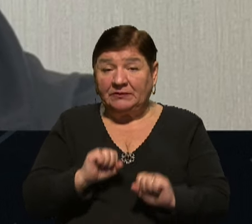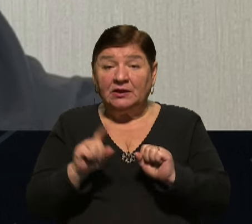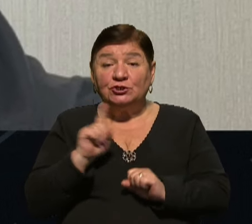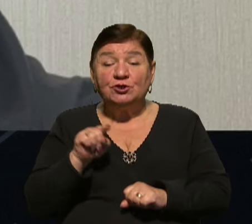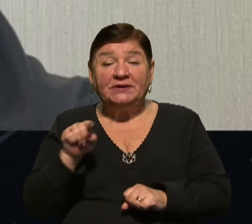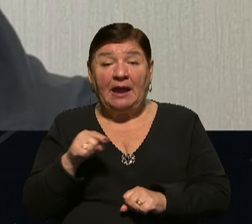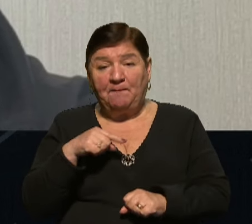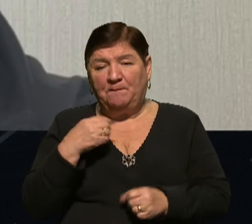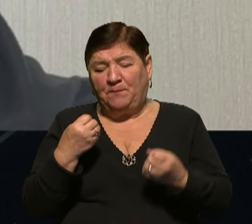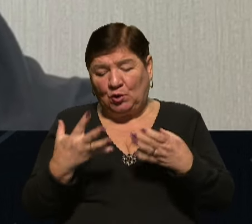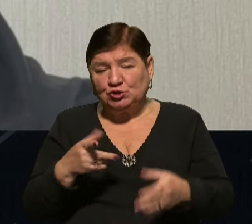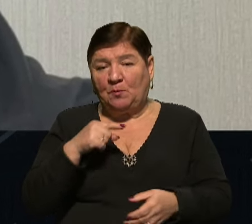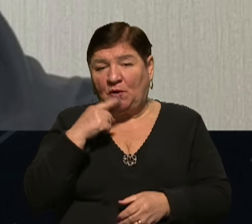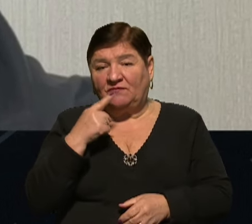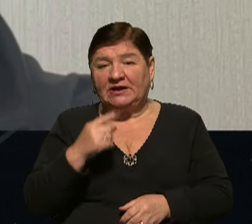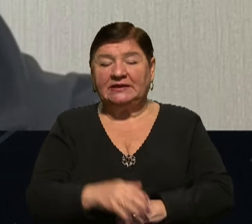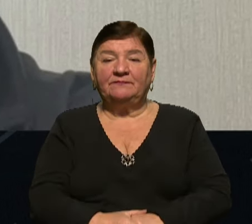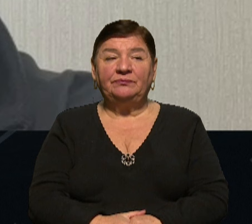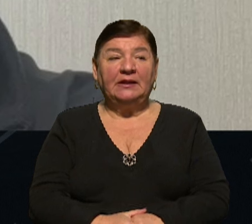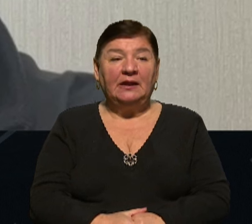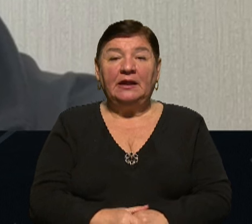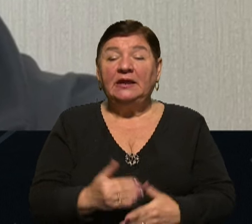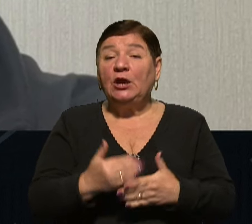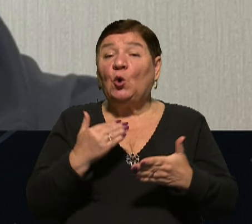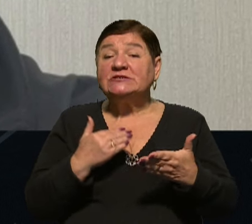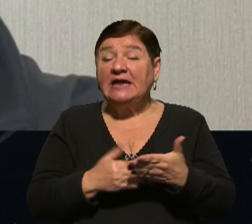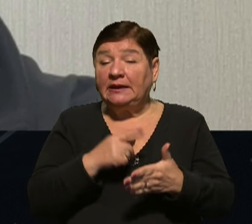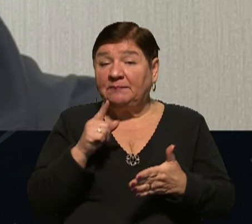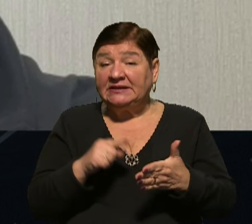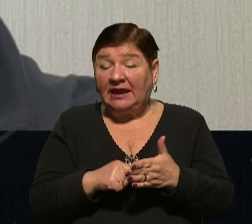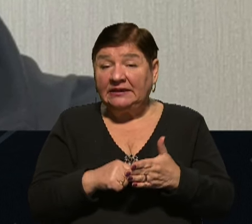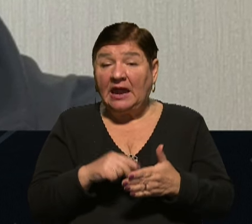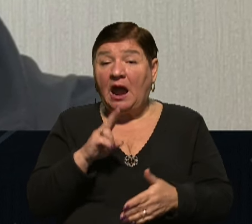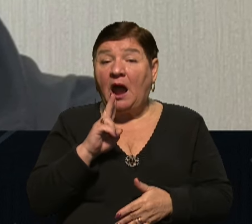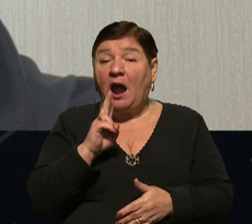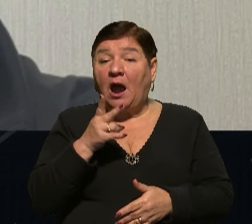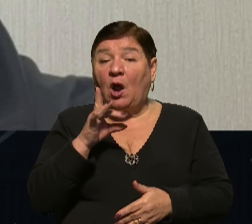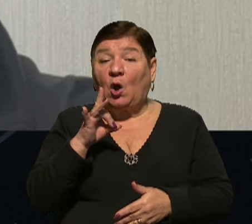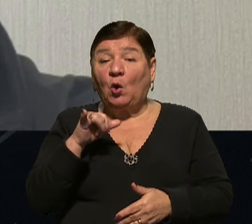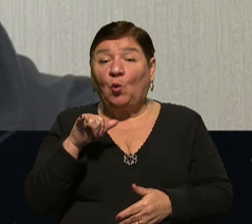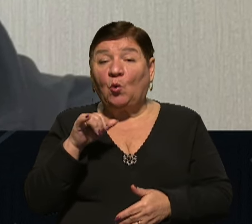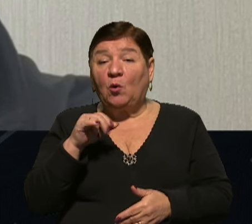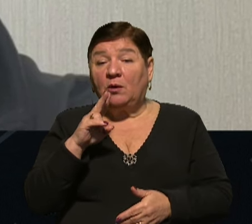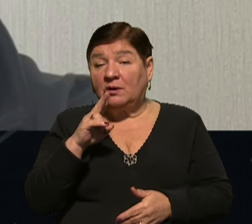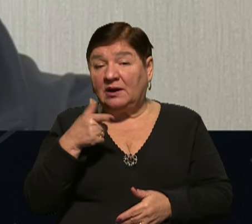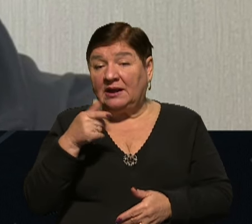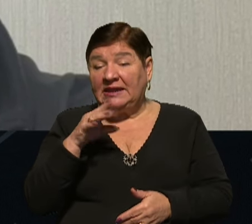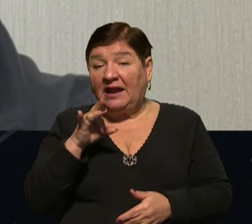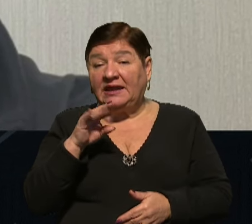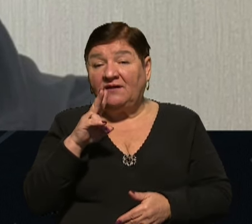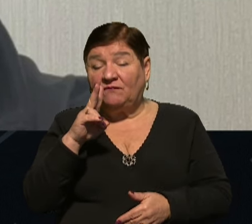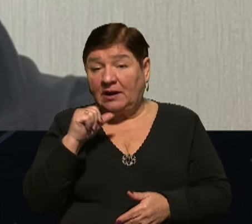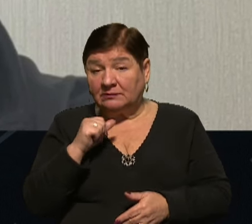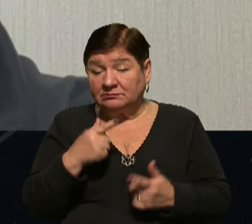поговорити. не більше того. І останнє питання стосовно Кругляківки. Власне, саме там, за повідомленнями аналітиків